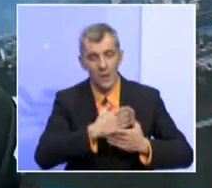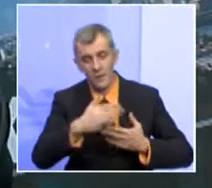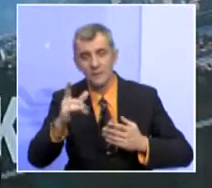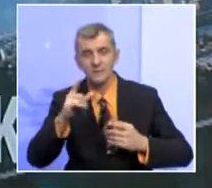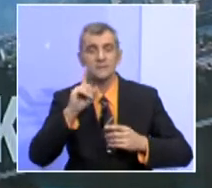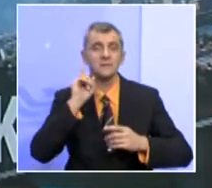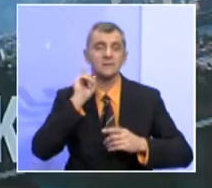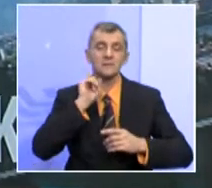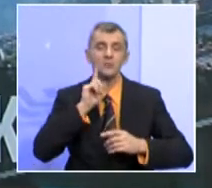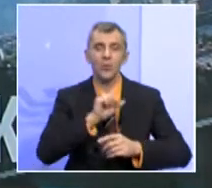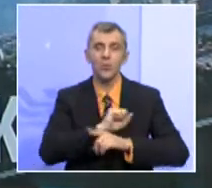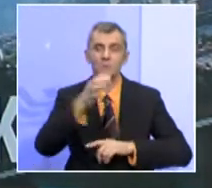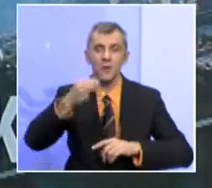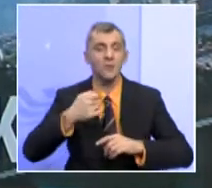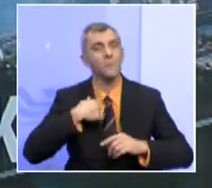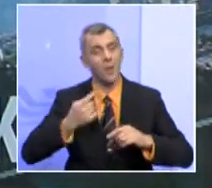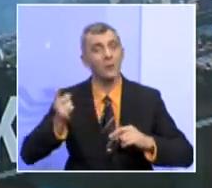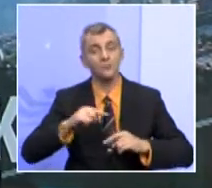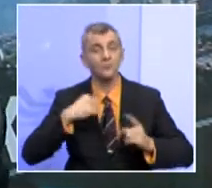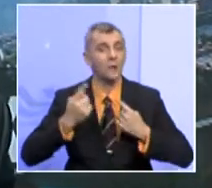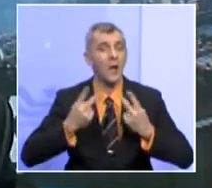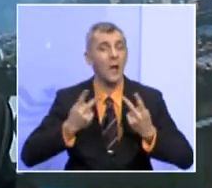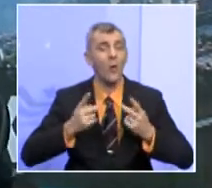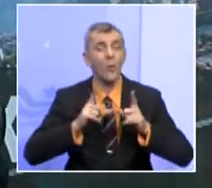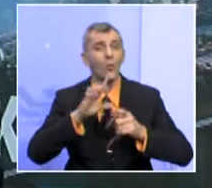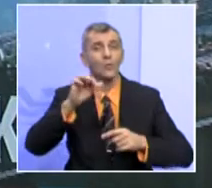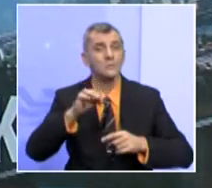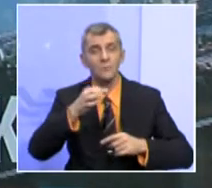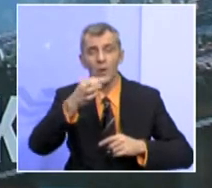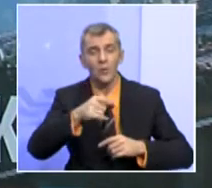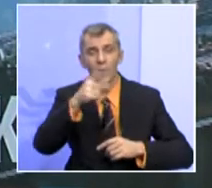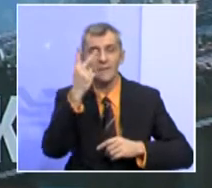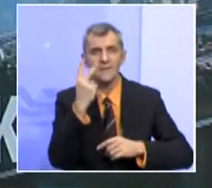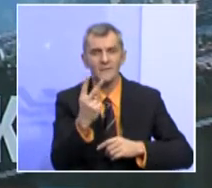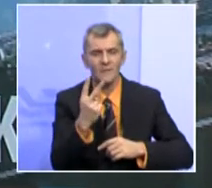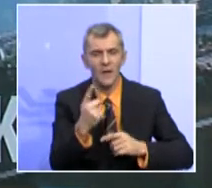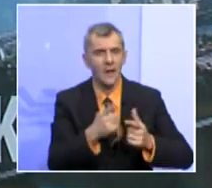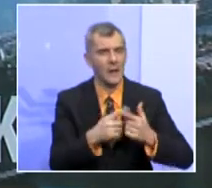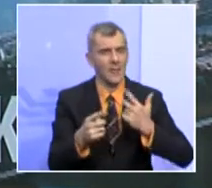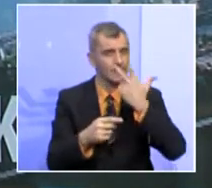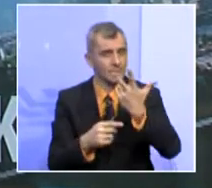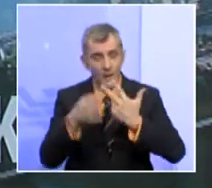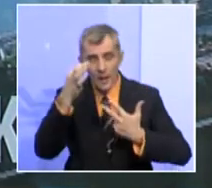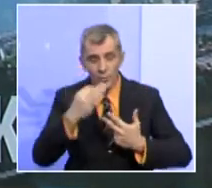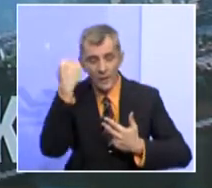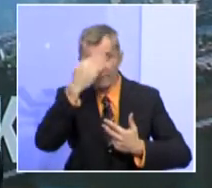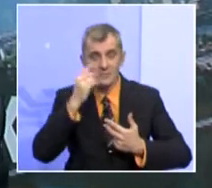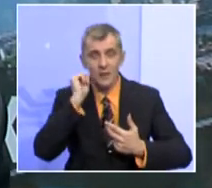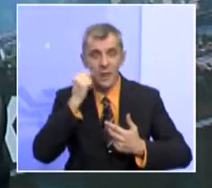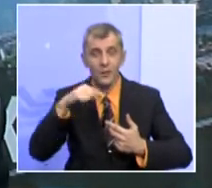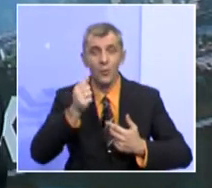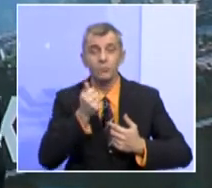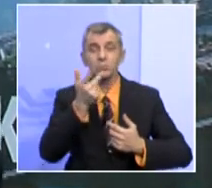-Dobojskom kantonu i onda bi smo došli u situaciju da bi kao i u Tuzlanskom kantonu u ta dva ili sva tri kantona hrvatski narod i u